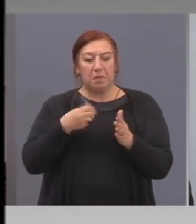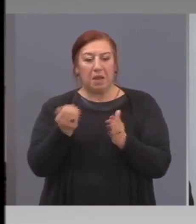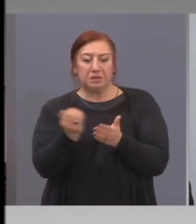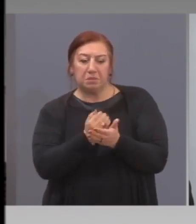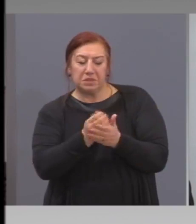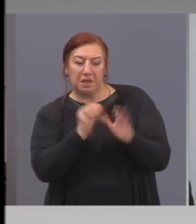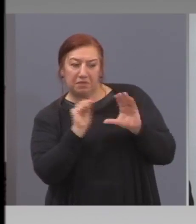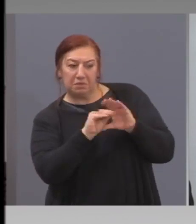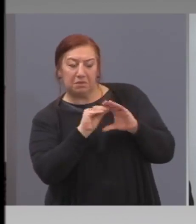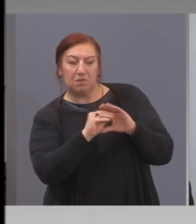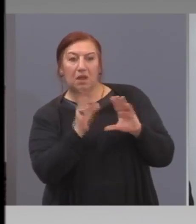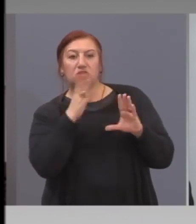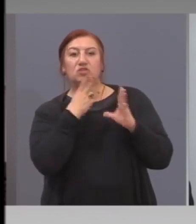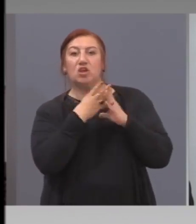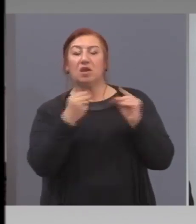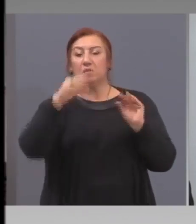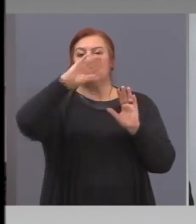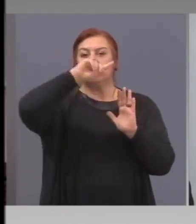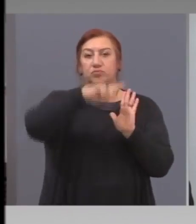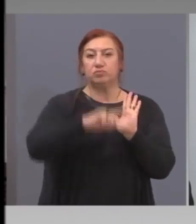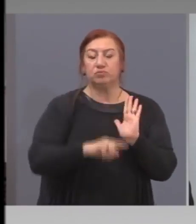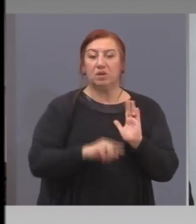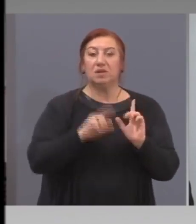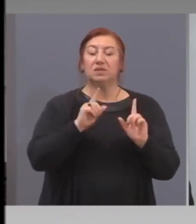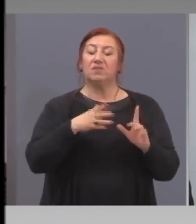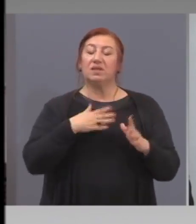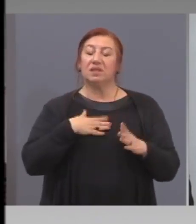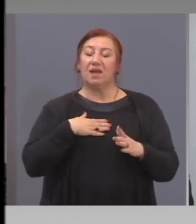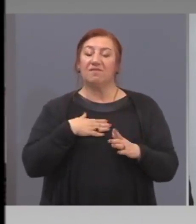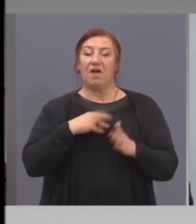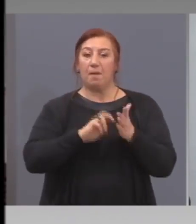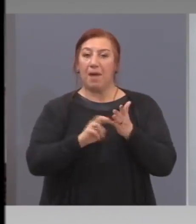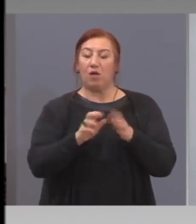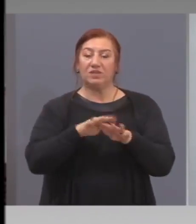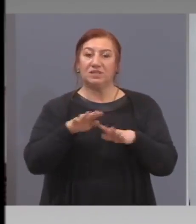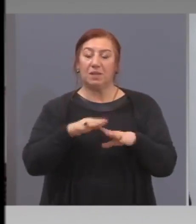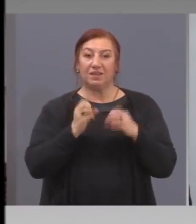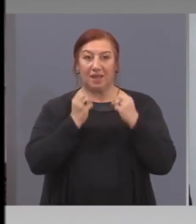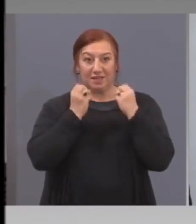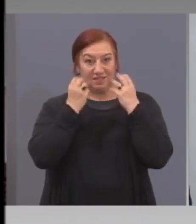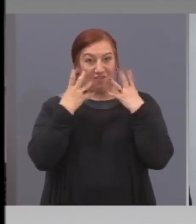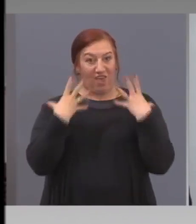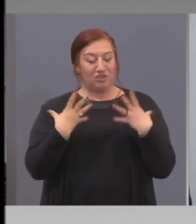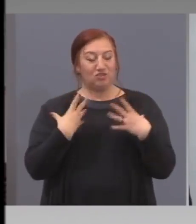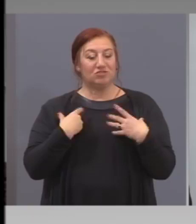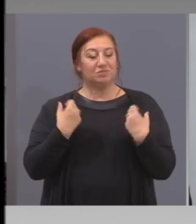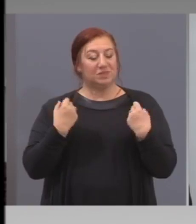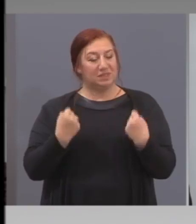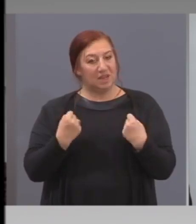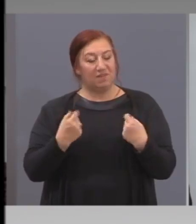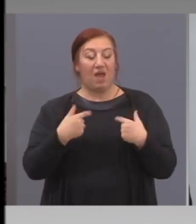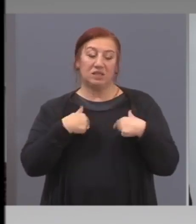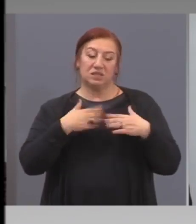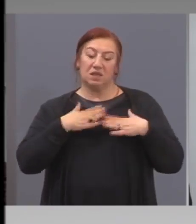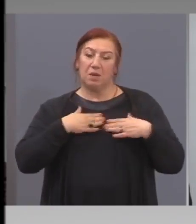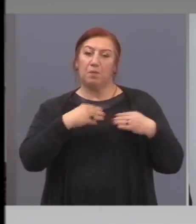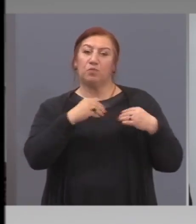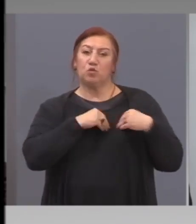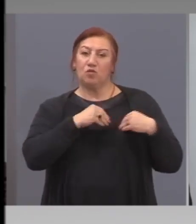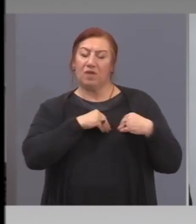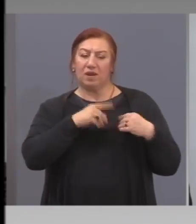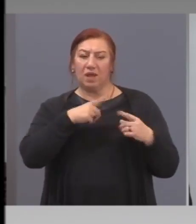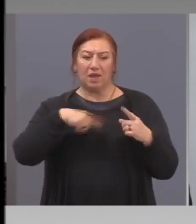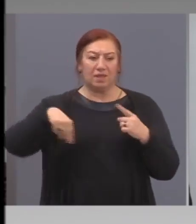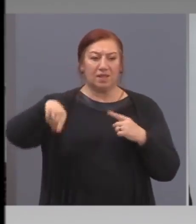Затова банковата система трябва да държиме свежа и здрава. Имаме прекрасен закон и аз имам доверие, че всички тези